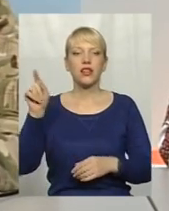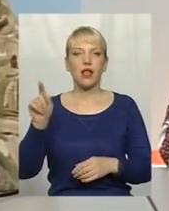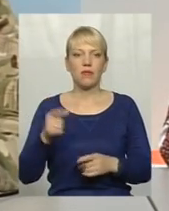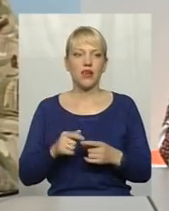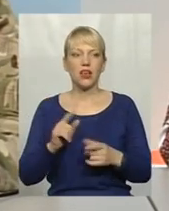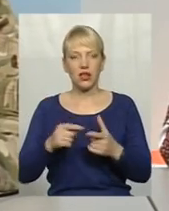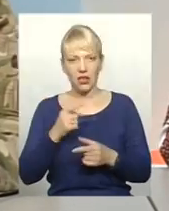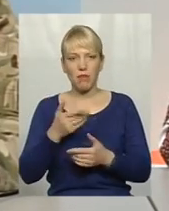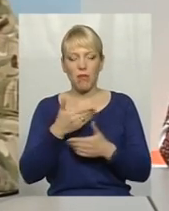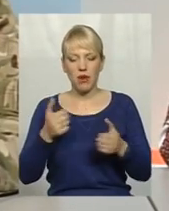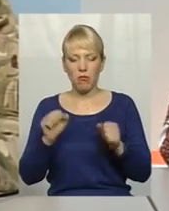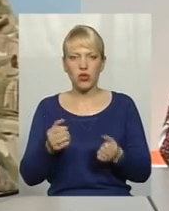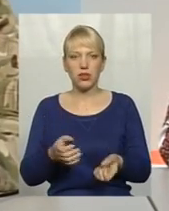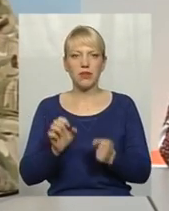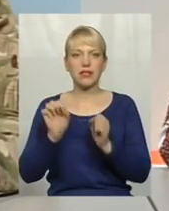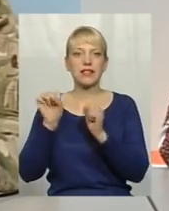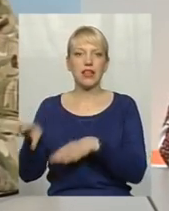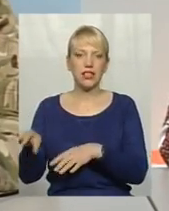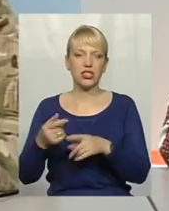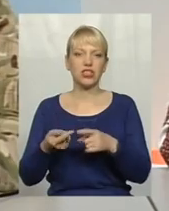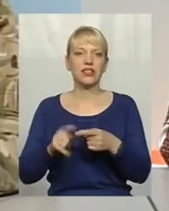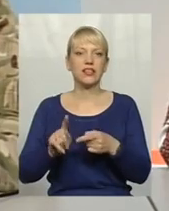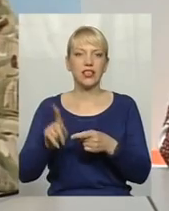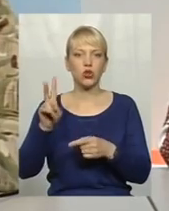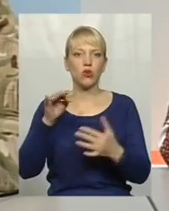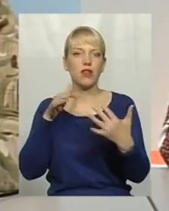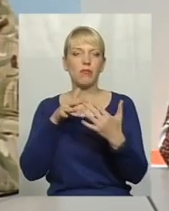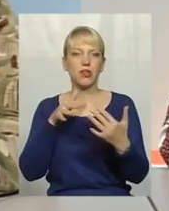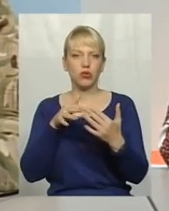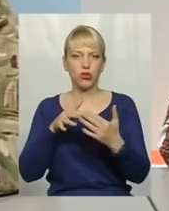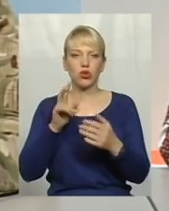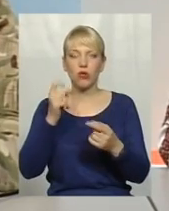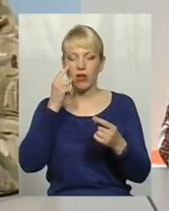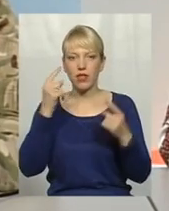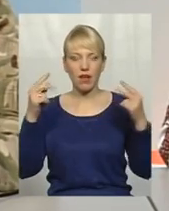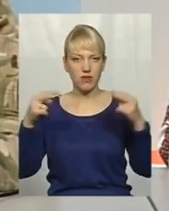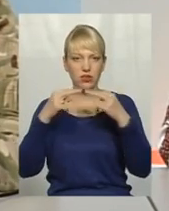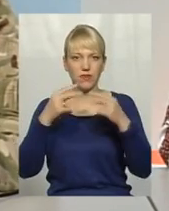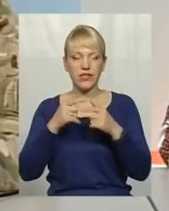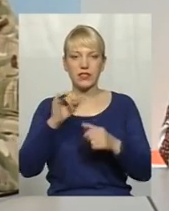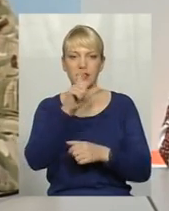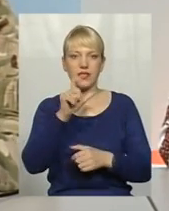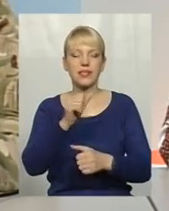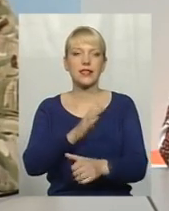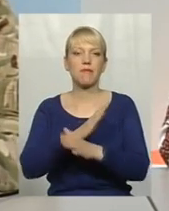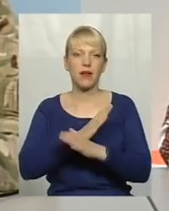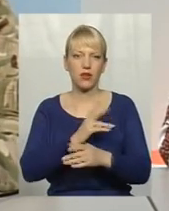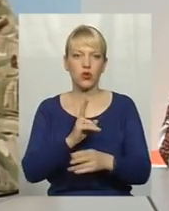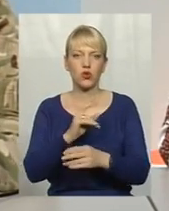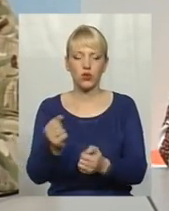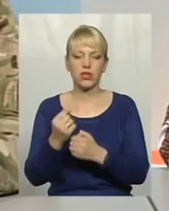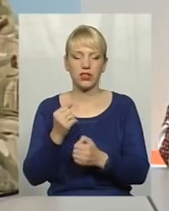як хіба ми можемо залишити тих на передовій, які вічнать смертью, які захищають нас, кожного із нас.